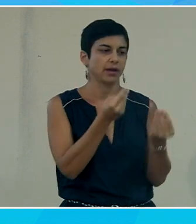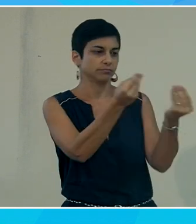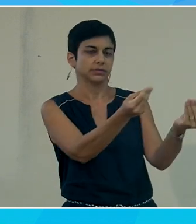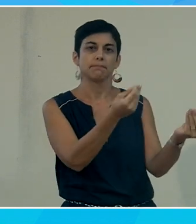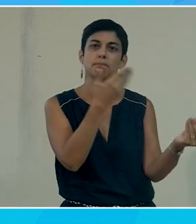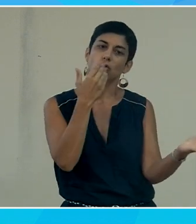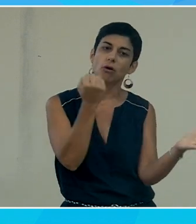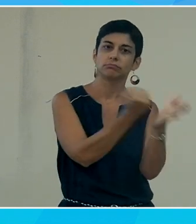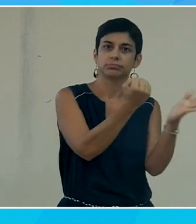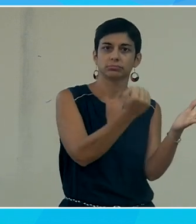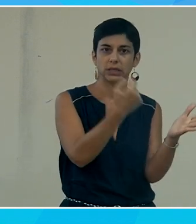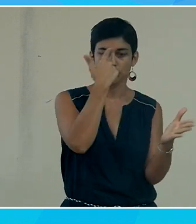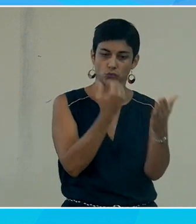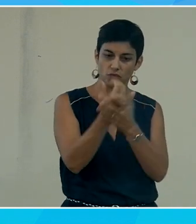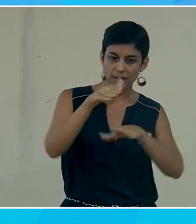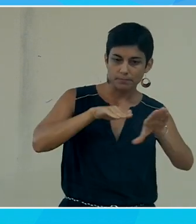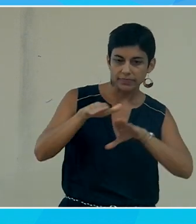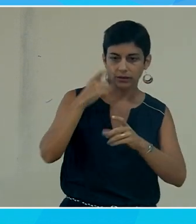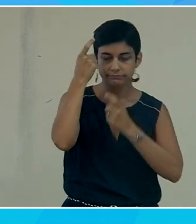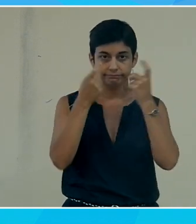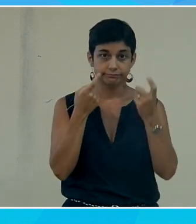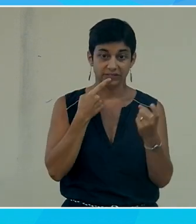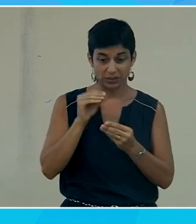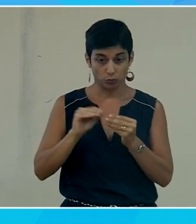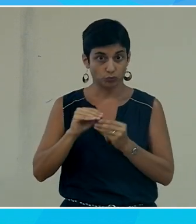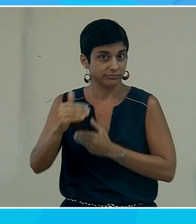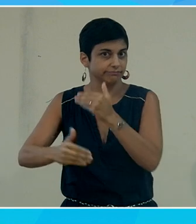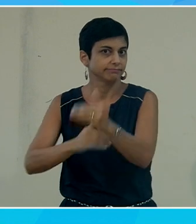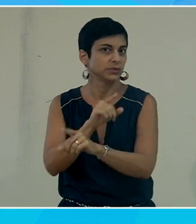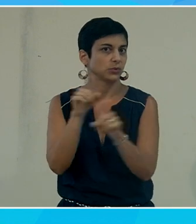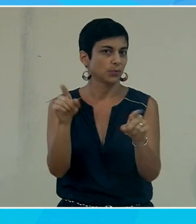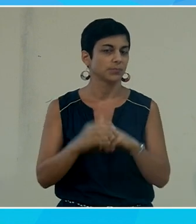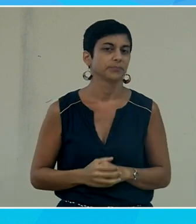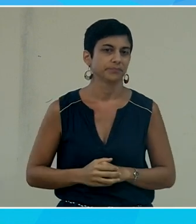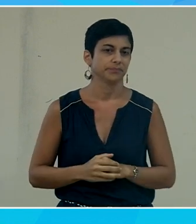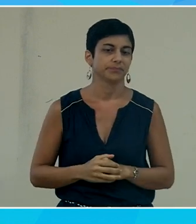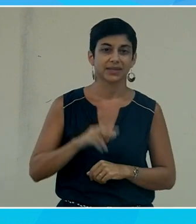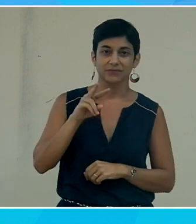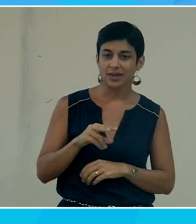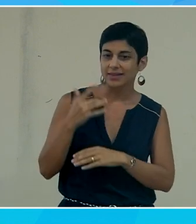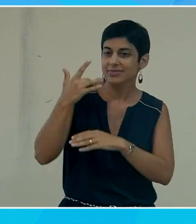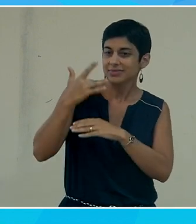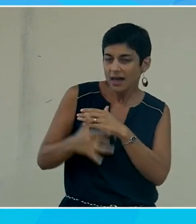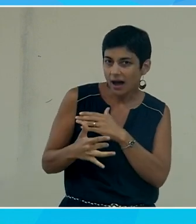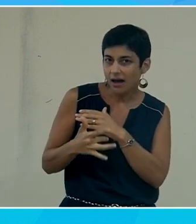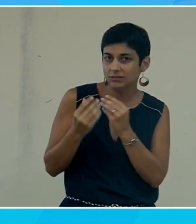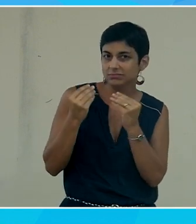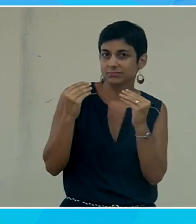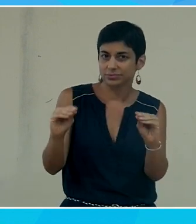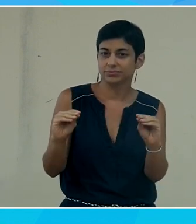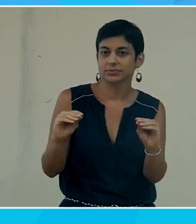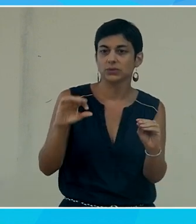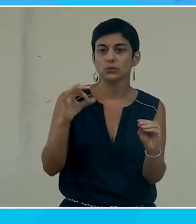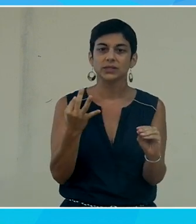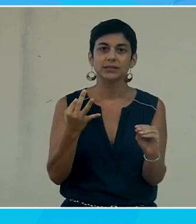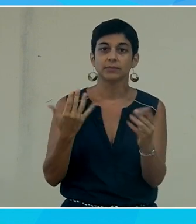de nouvelles façons de procéder on n'avance pas au niveau des produits qui est à l'opposé donc on a tardé mais tardé par rapport en